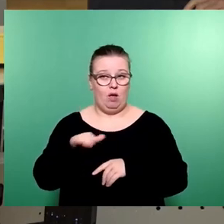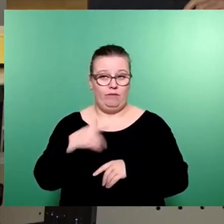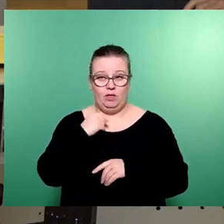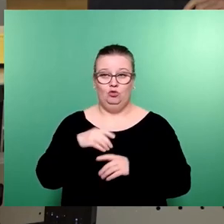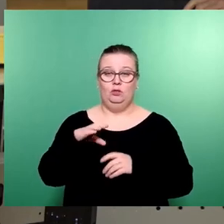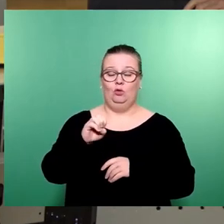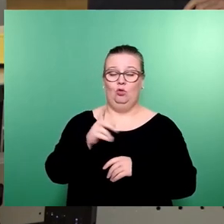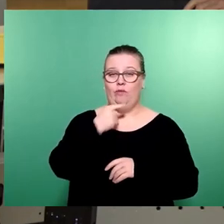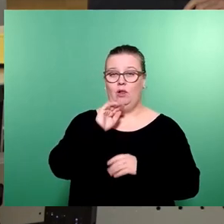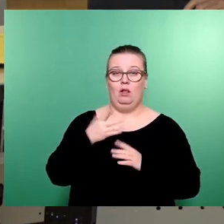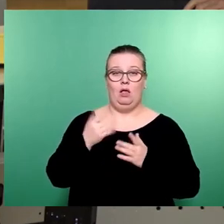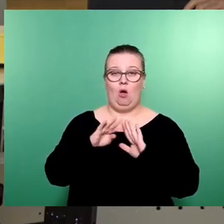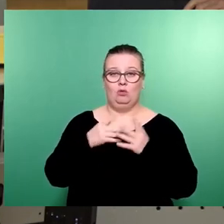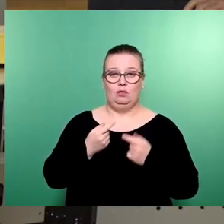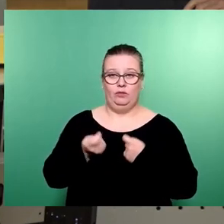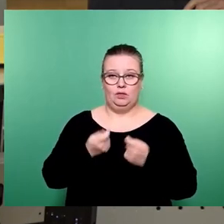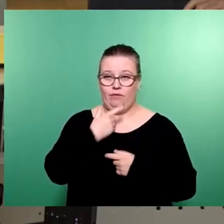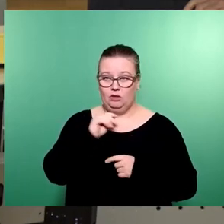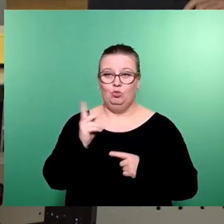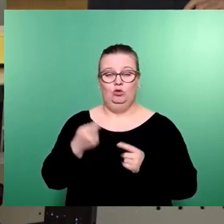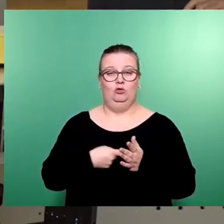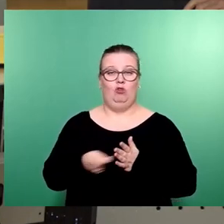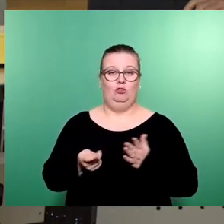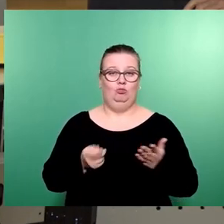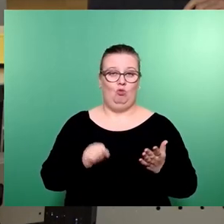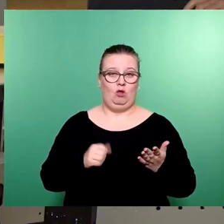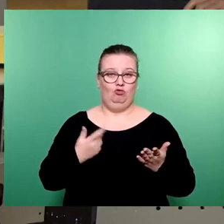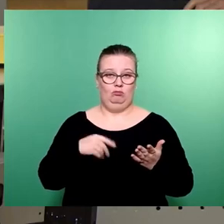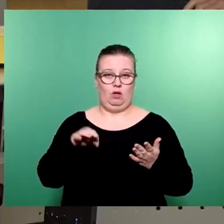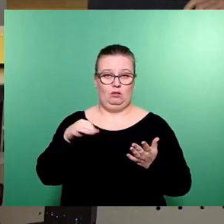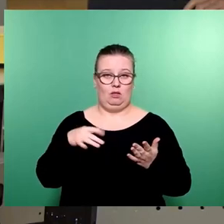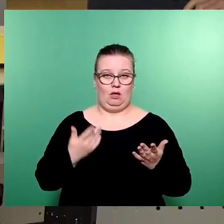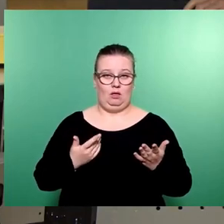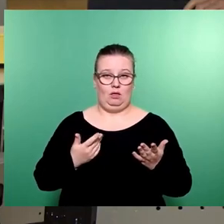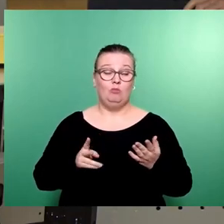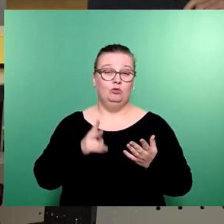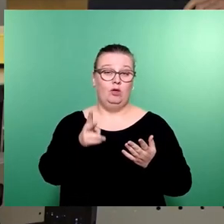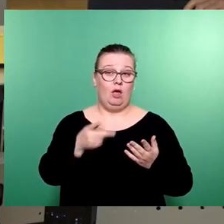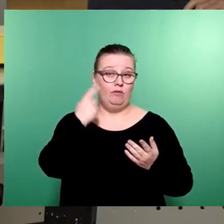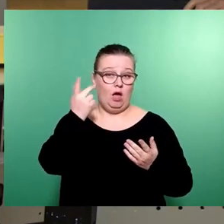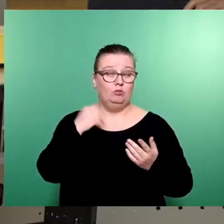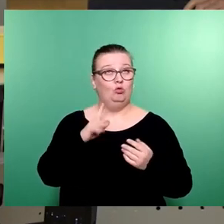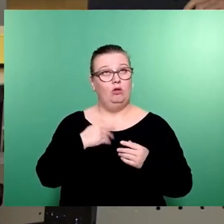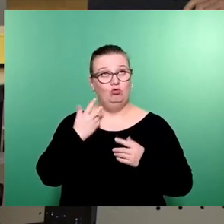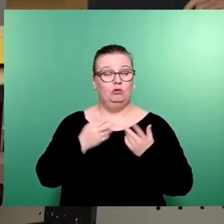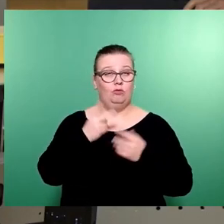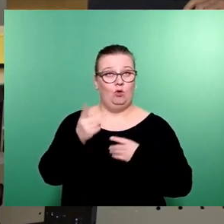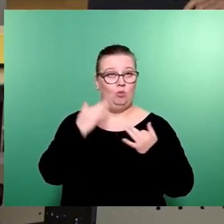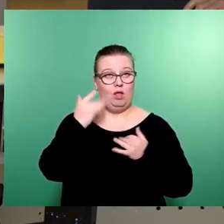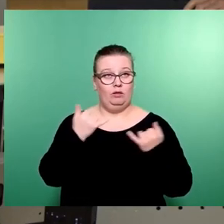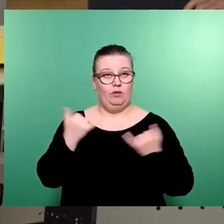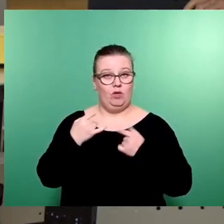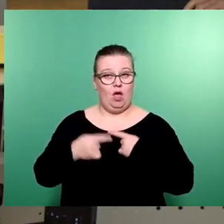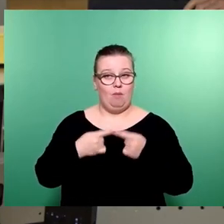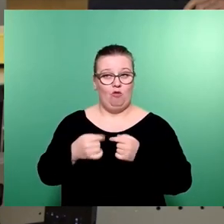Haushaltsfinanzierung. Bleibt nur noch kürzen übrig. So, das ist erst in zwei Jahren. Ich weiß, da kann man vielleicht noch jetzt darüber nachdenken, aber